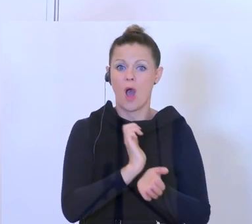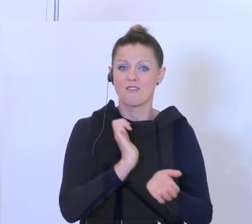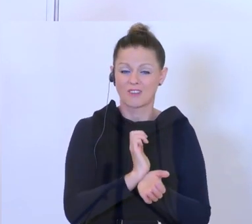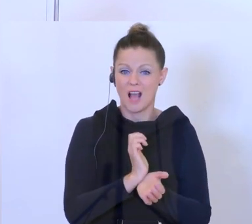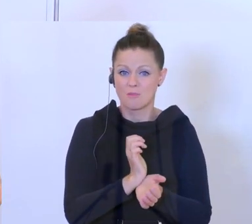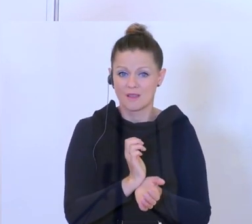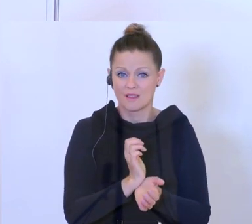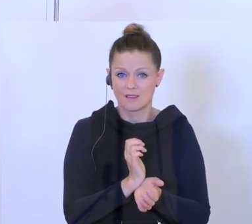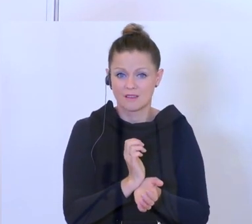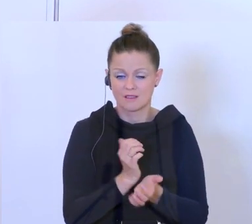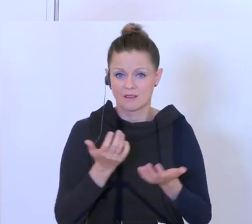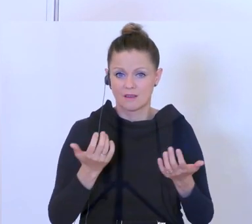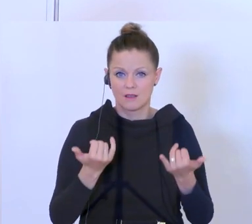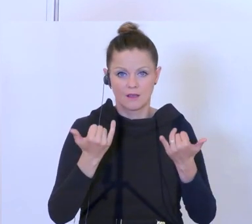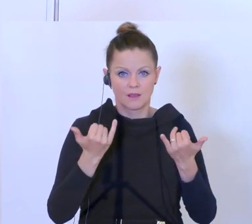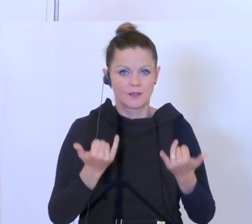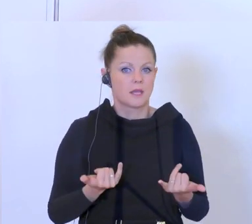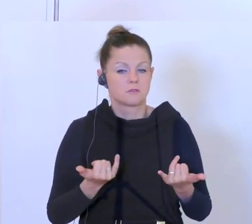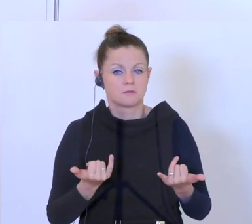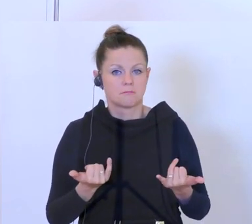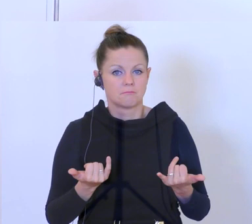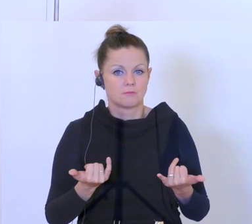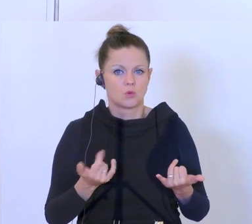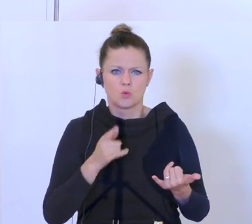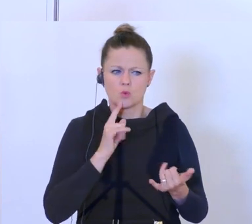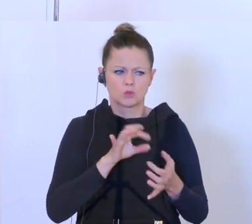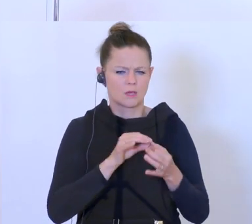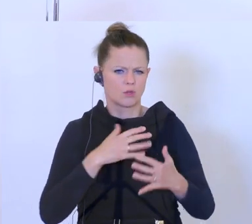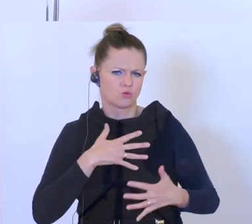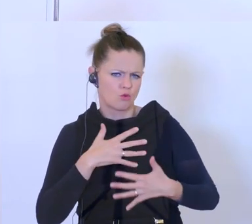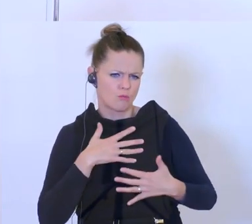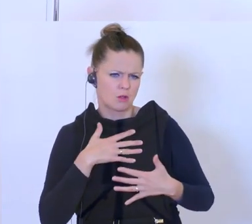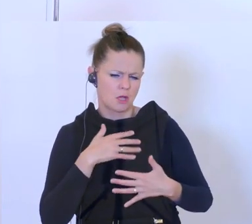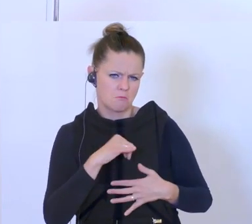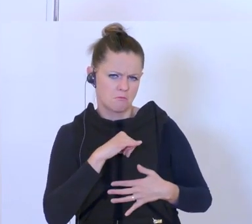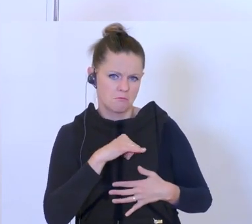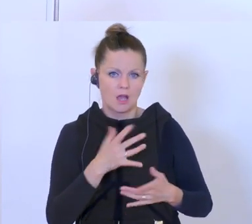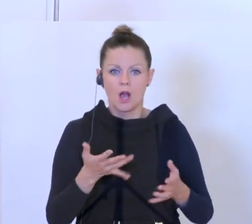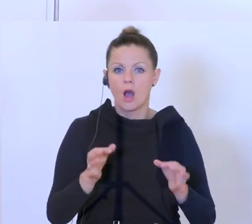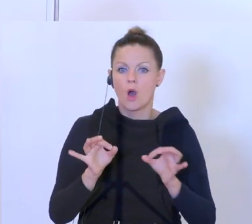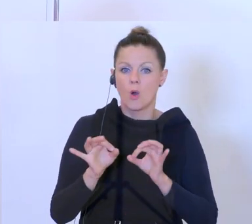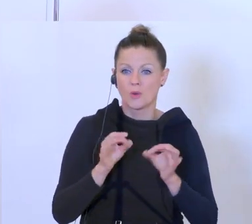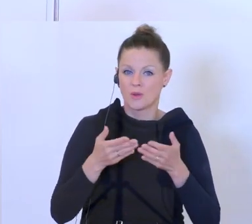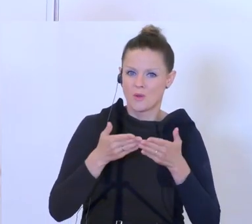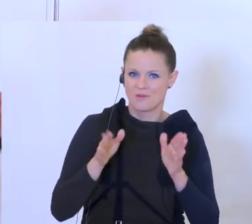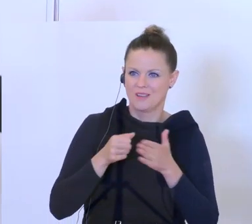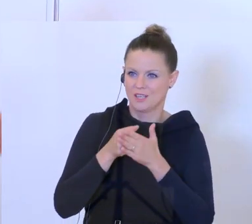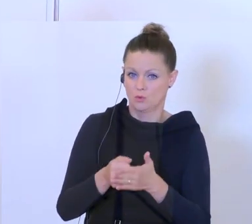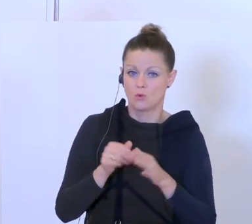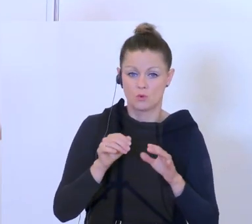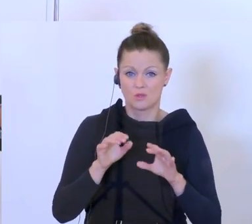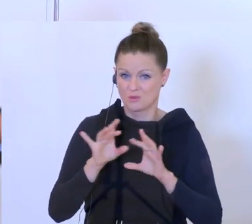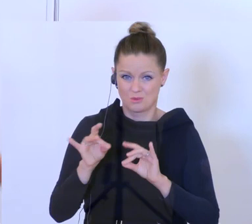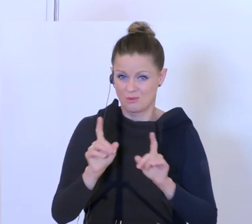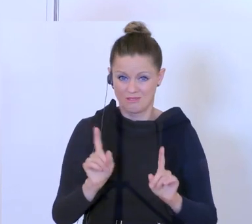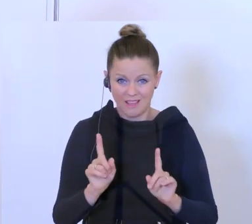nur jetzt mit Sympathie und auch mit öffentlichem Druck zu tun hat. Es